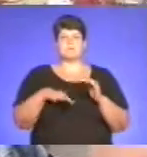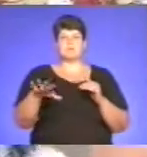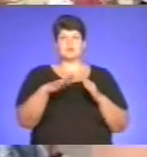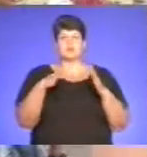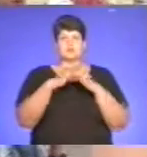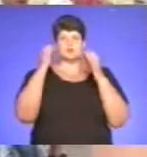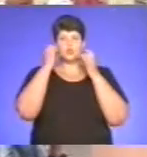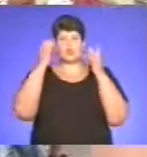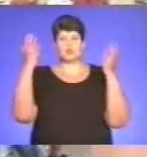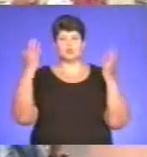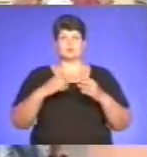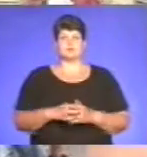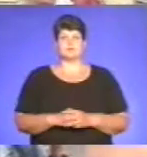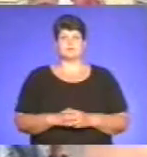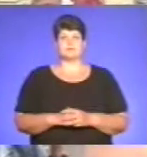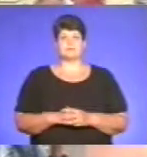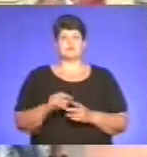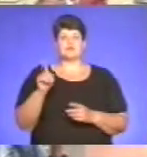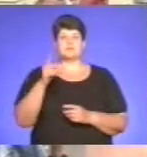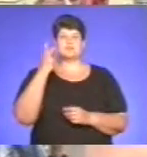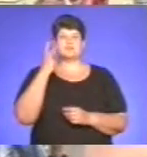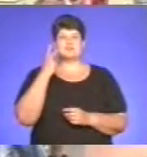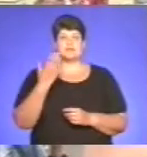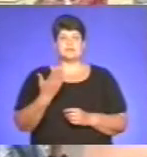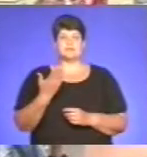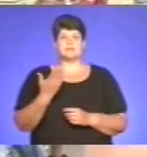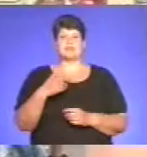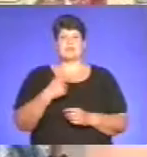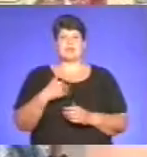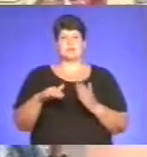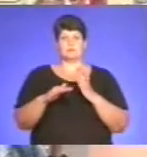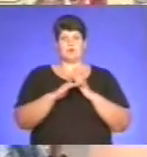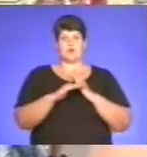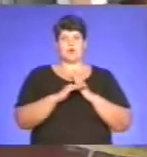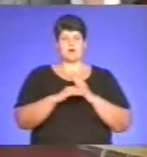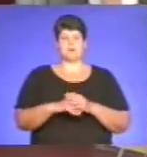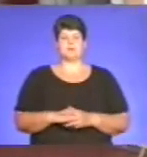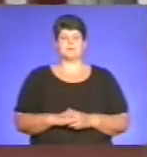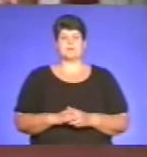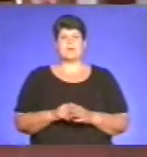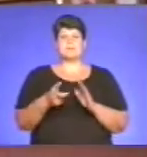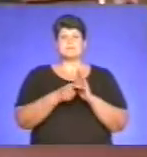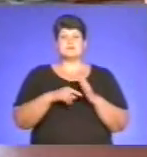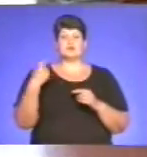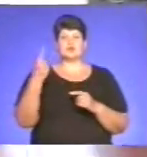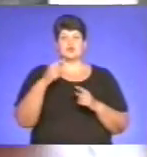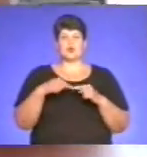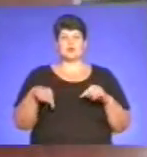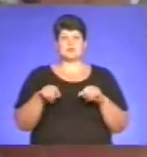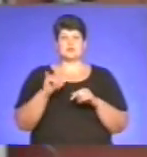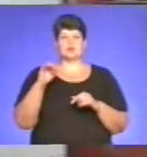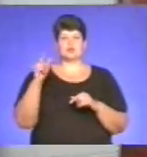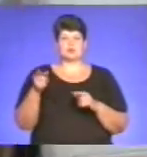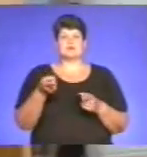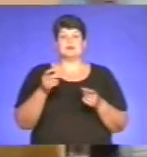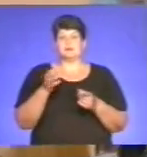культури, щоб завжди нам допомагали. Приміщення в обласної організації УТОГ